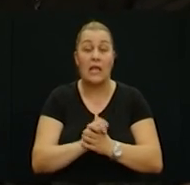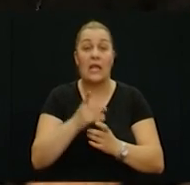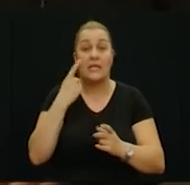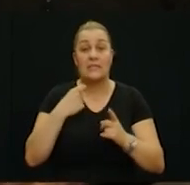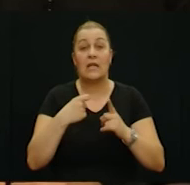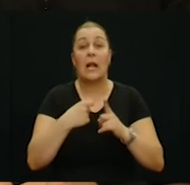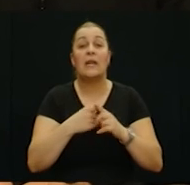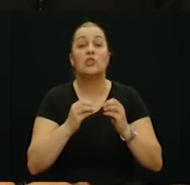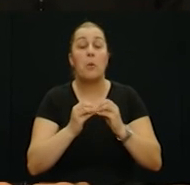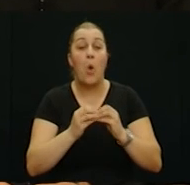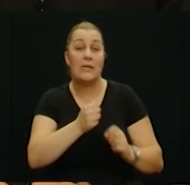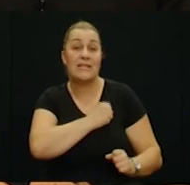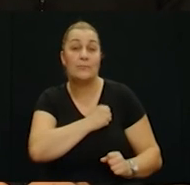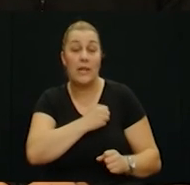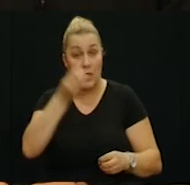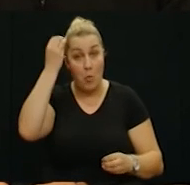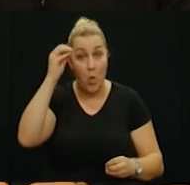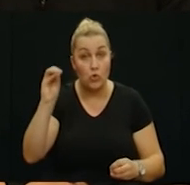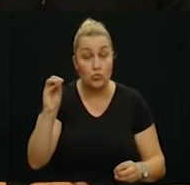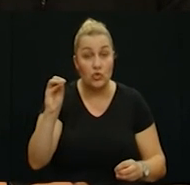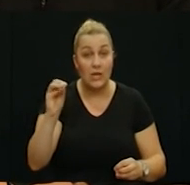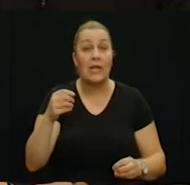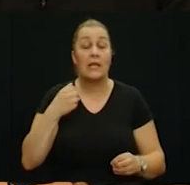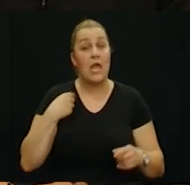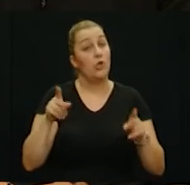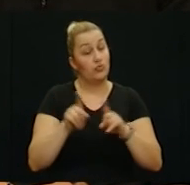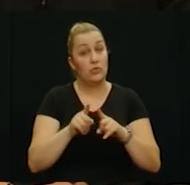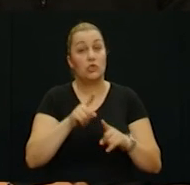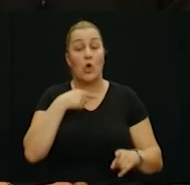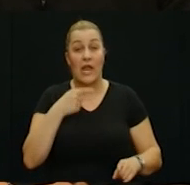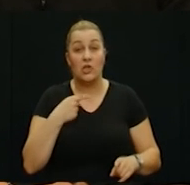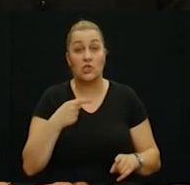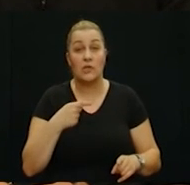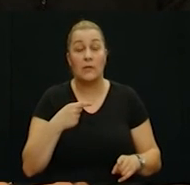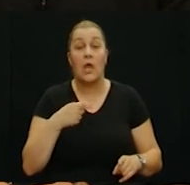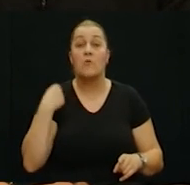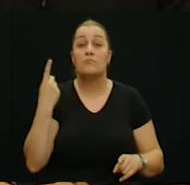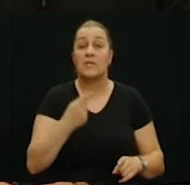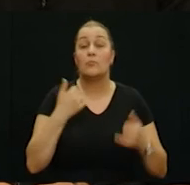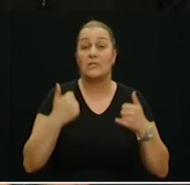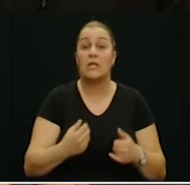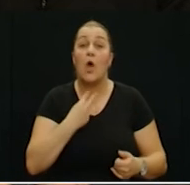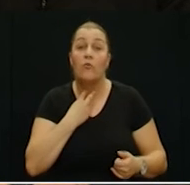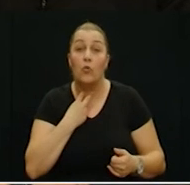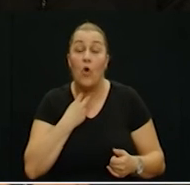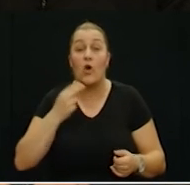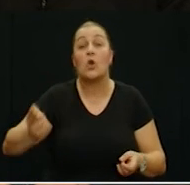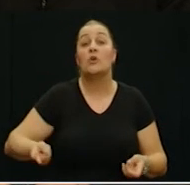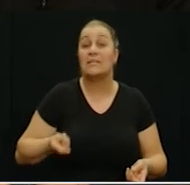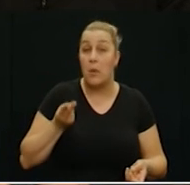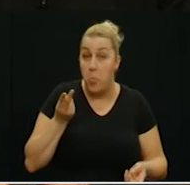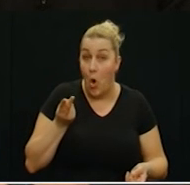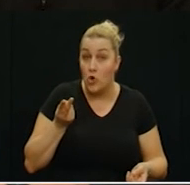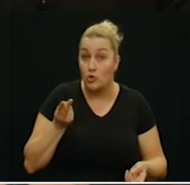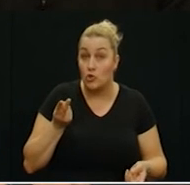kliničke boljice Split poručili ja ću sad i reći da mi sad smo u Vukovaru